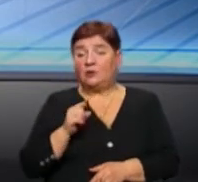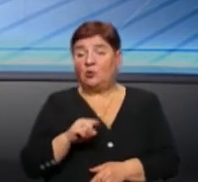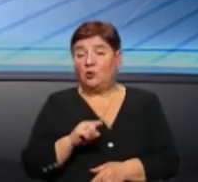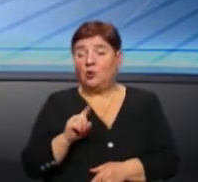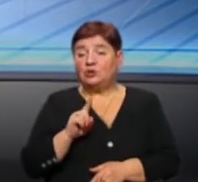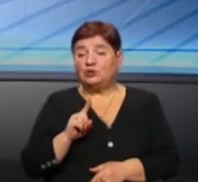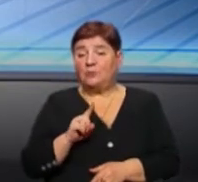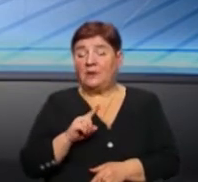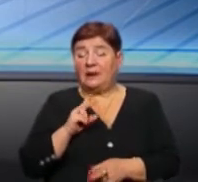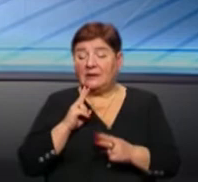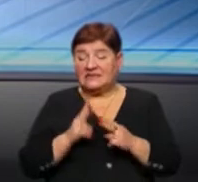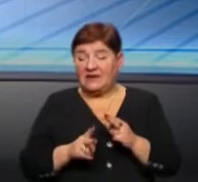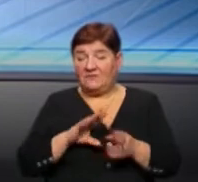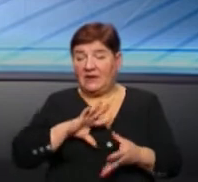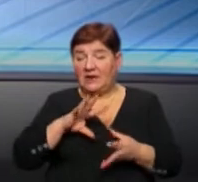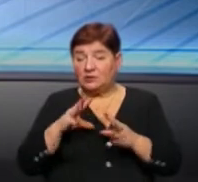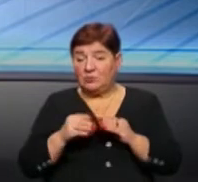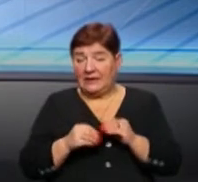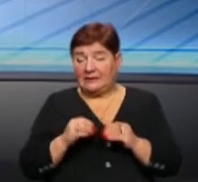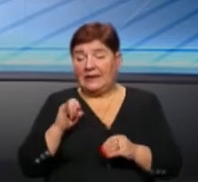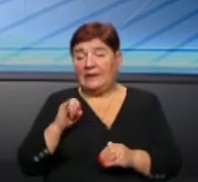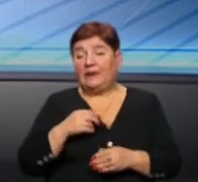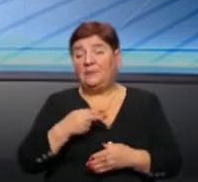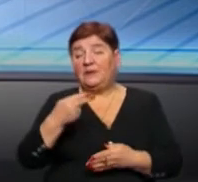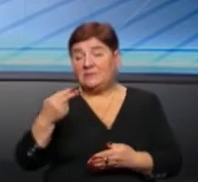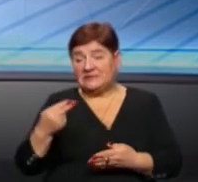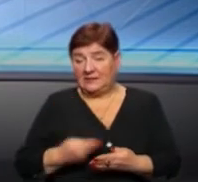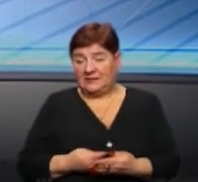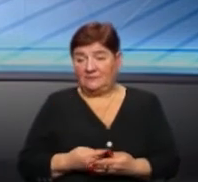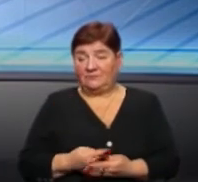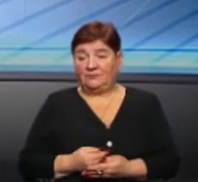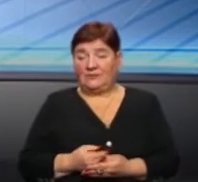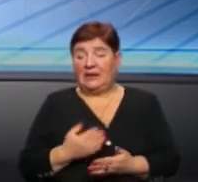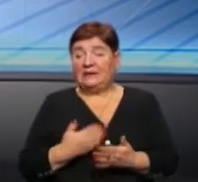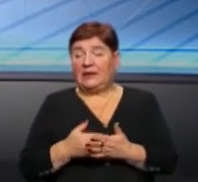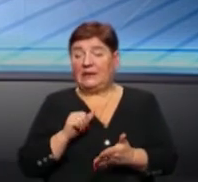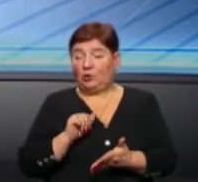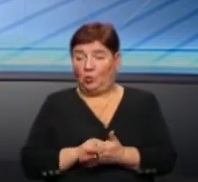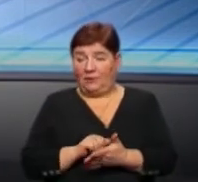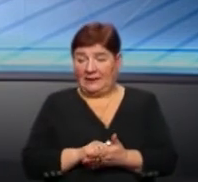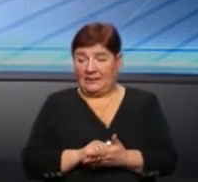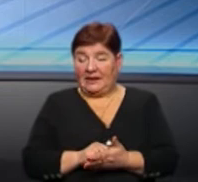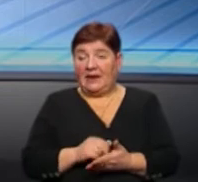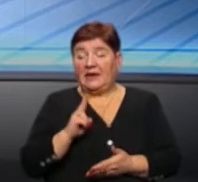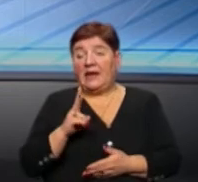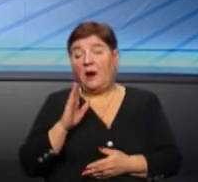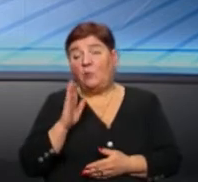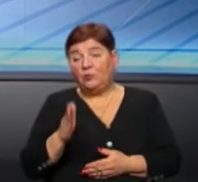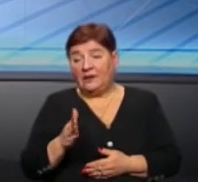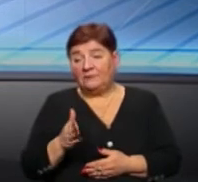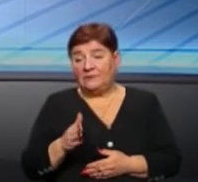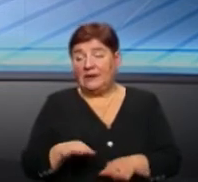вже мати кінцевий результат і підписати даний документ. Як воно буде